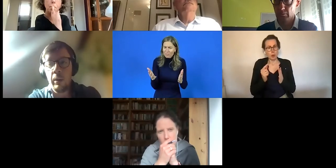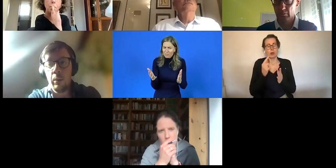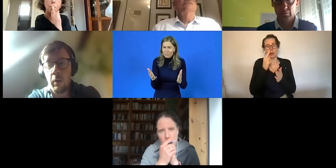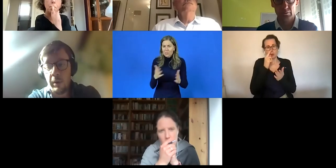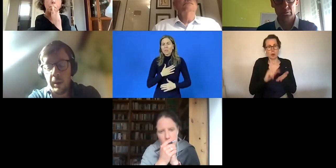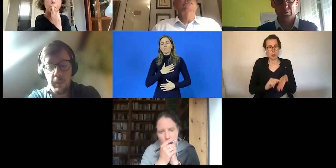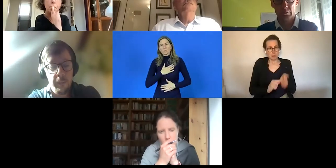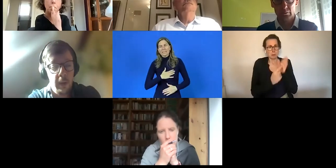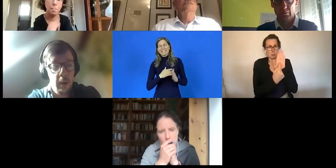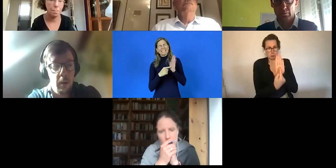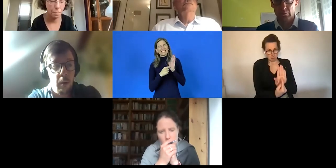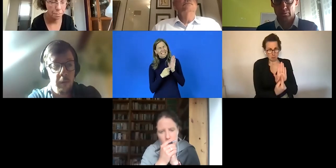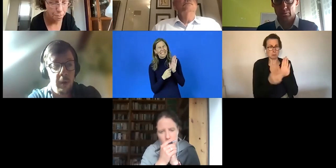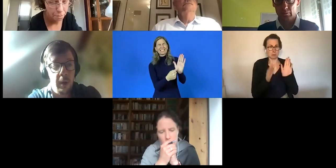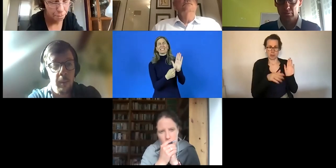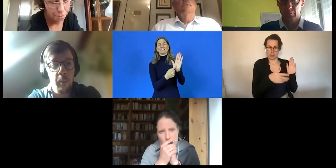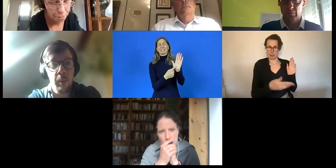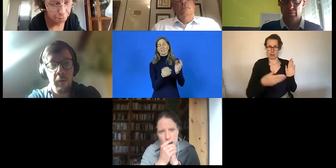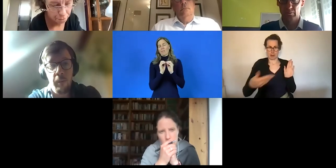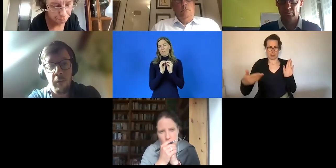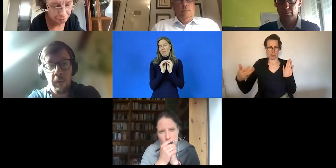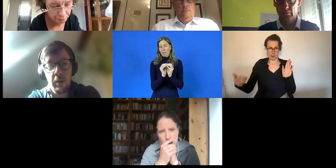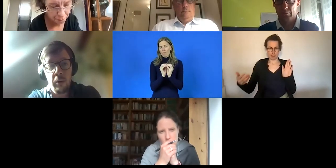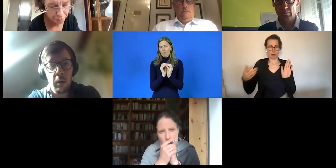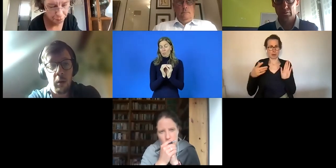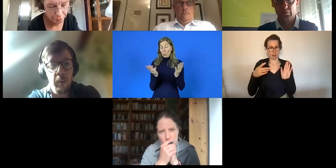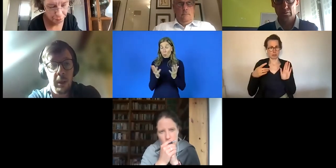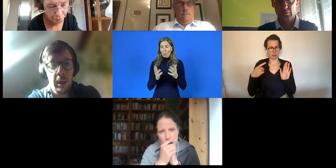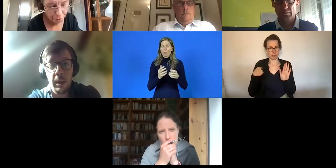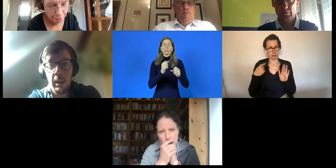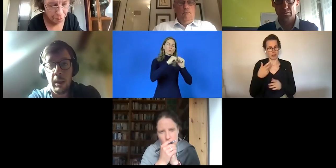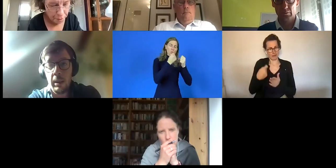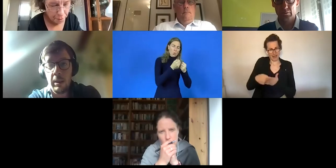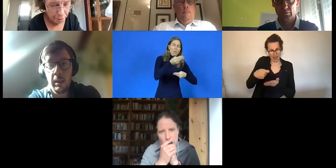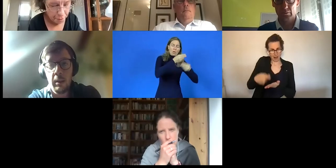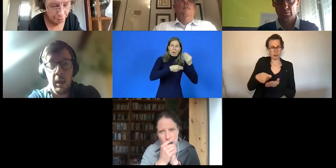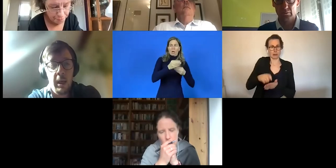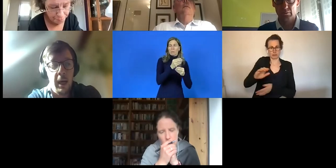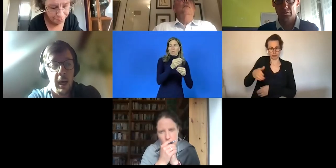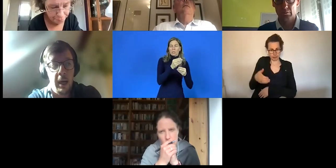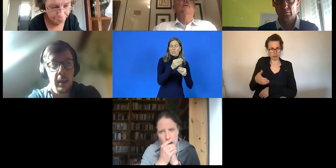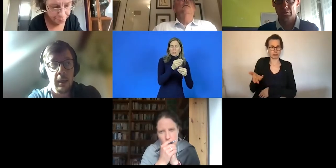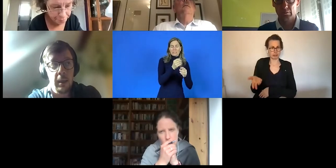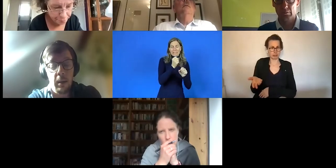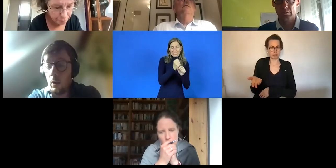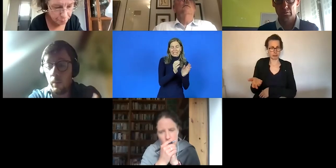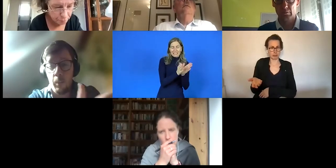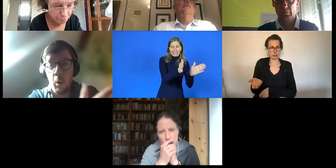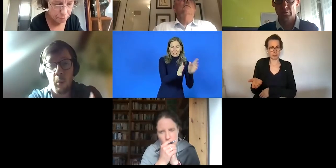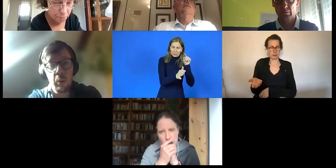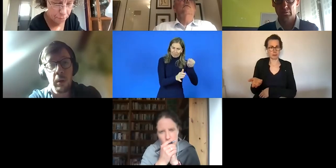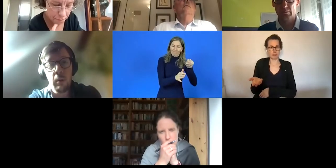muss unbedingt auch anwendbar werden für behinderte Menschen. Das muss die